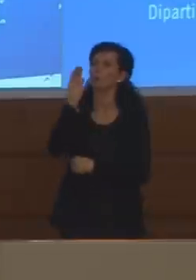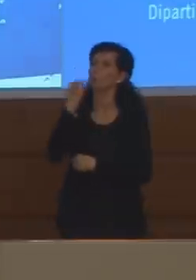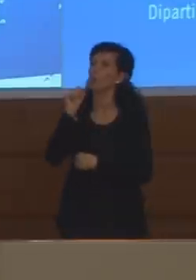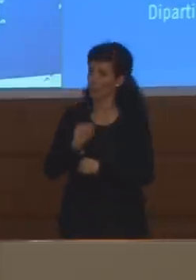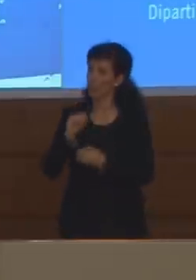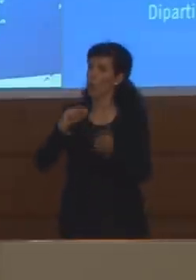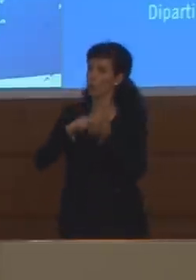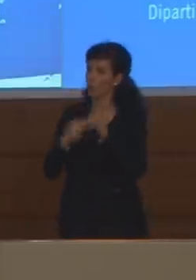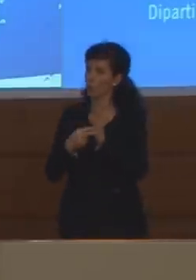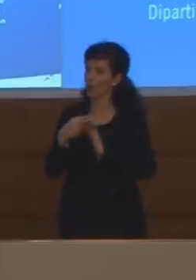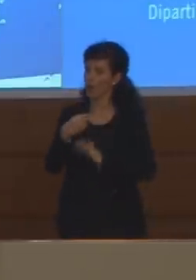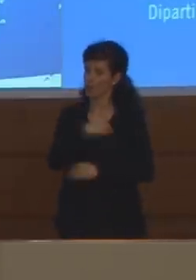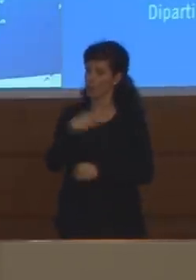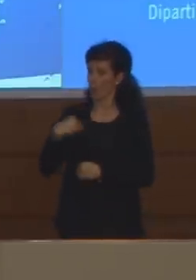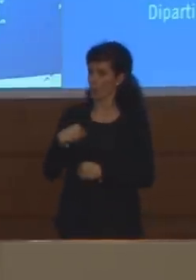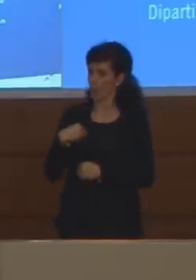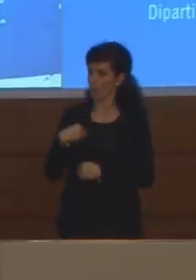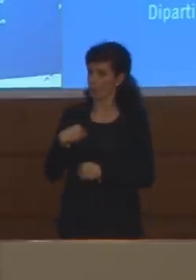polmoni?